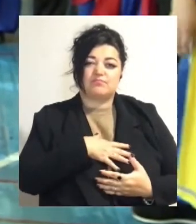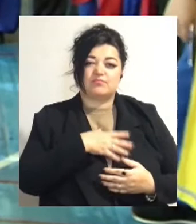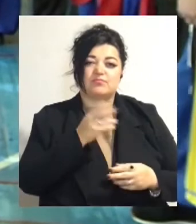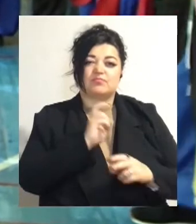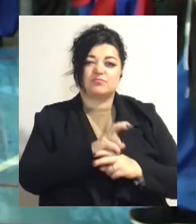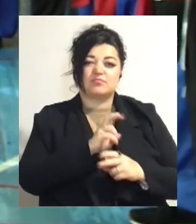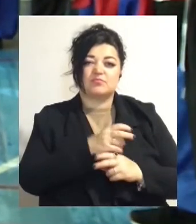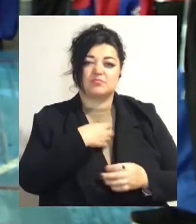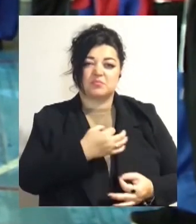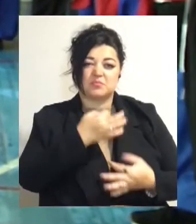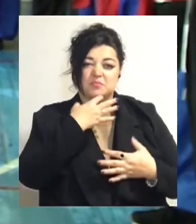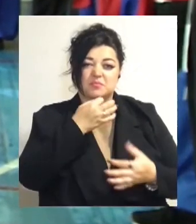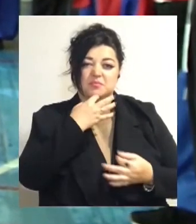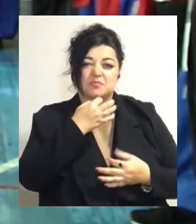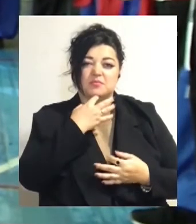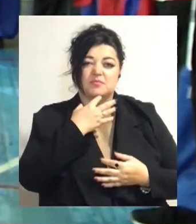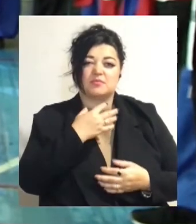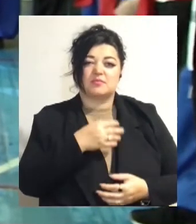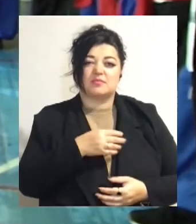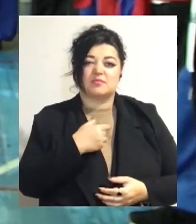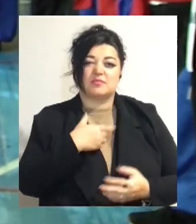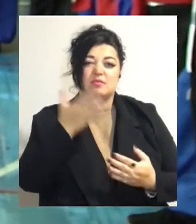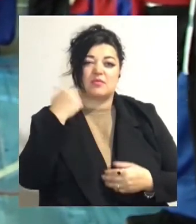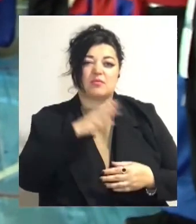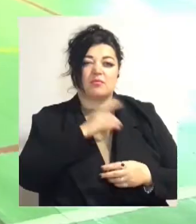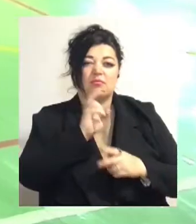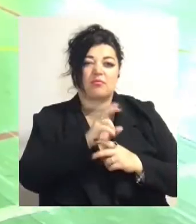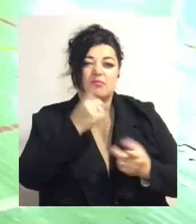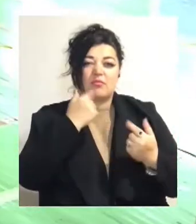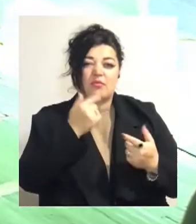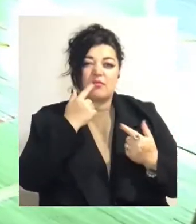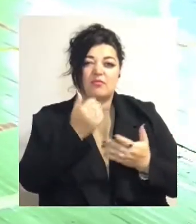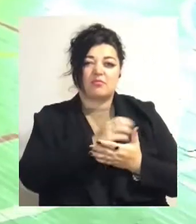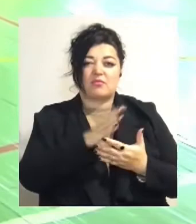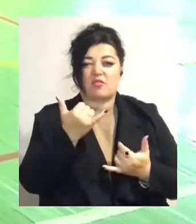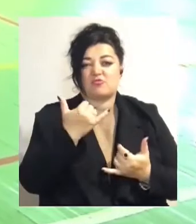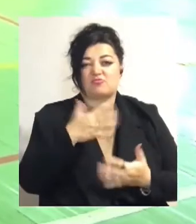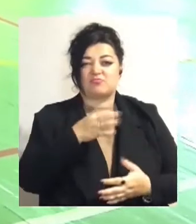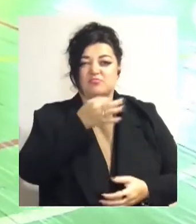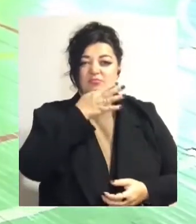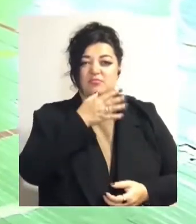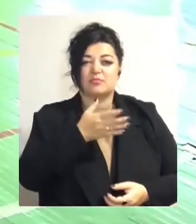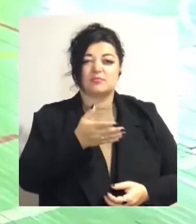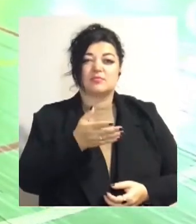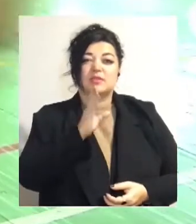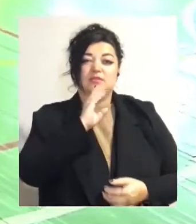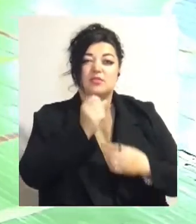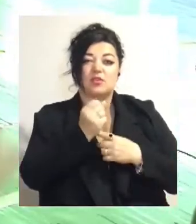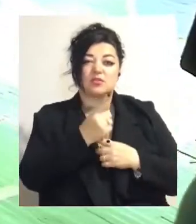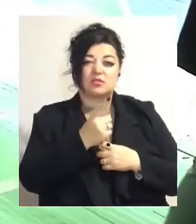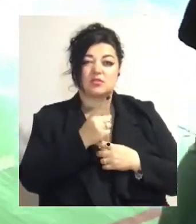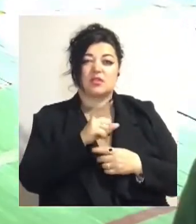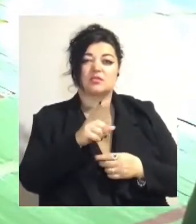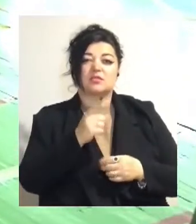дотронуться, я зразу плакав. А зараз я помінився, змінявся дуже. Вероніці, 11 років. Бойовим гопаком